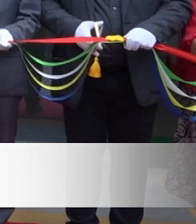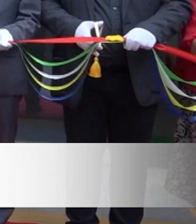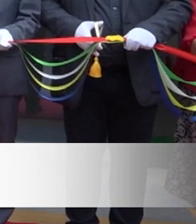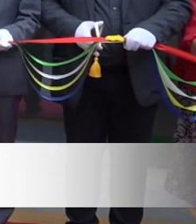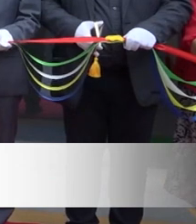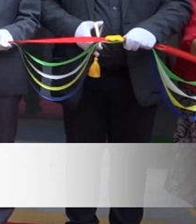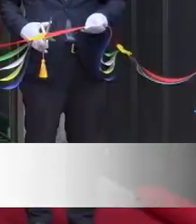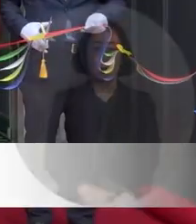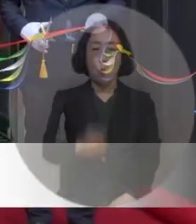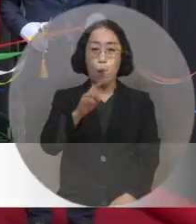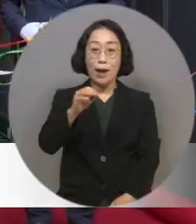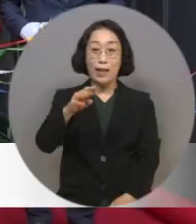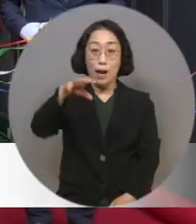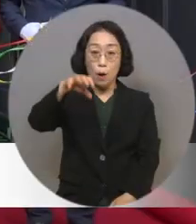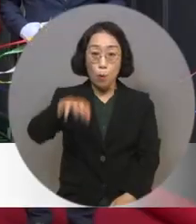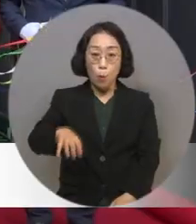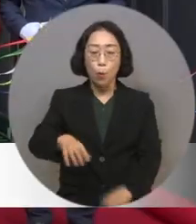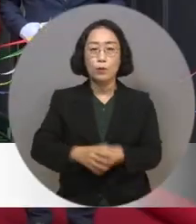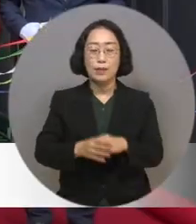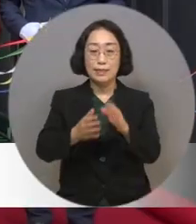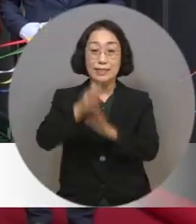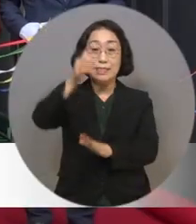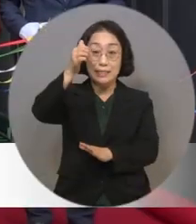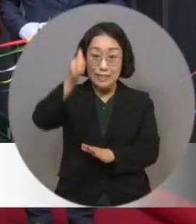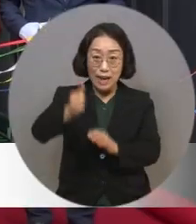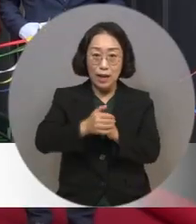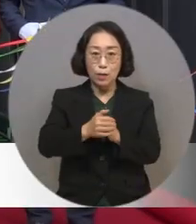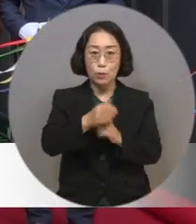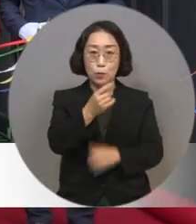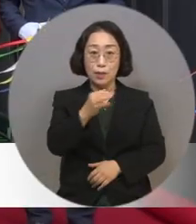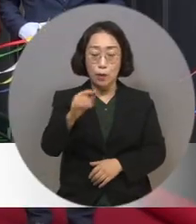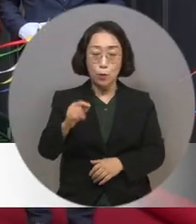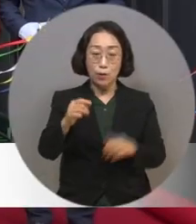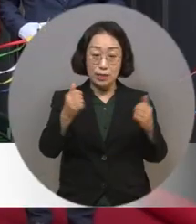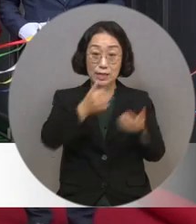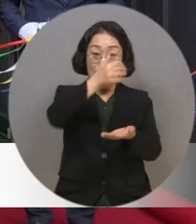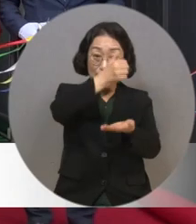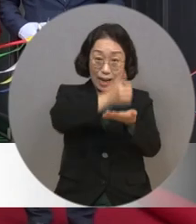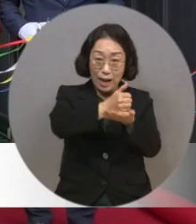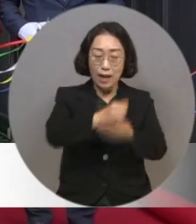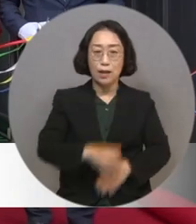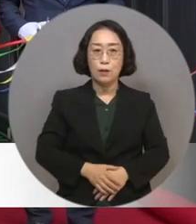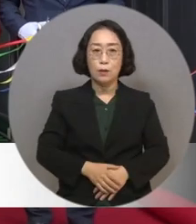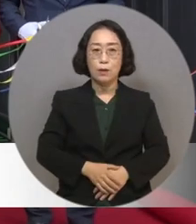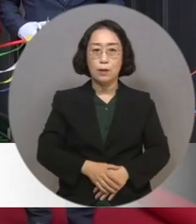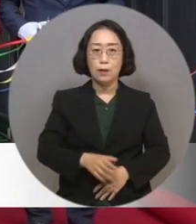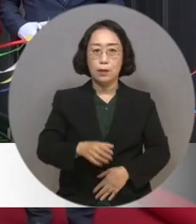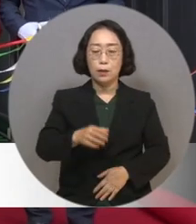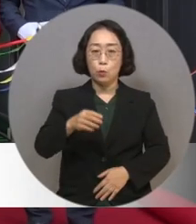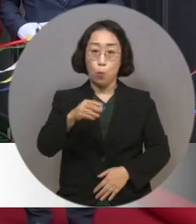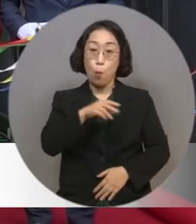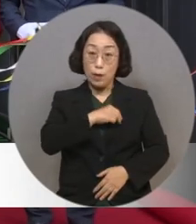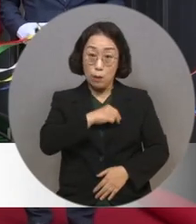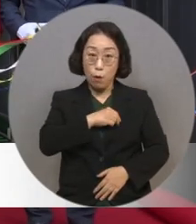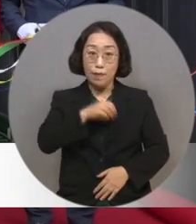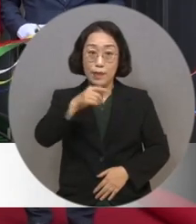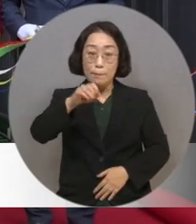광양시는 정인화 광양시장, 최대원 광양시의회의장, 임영석 도의원,